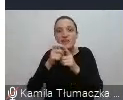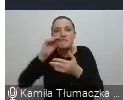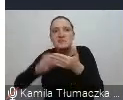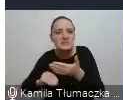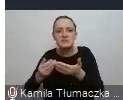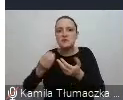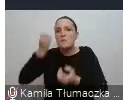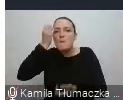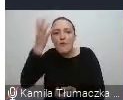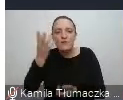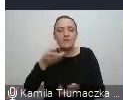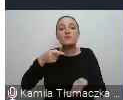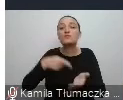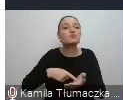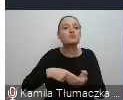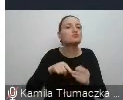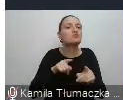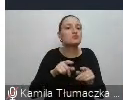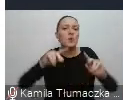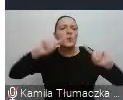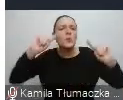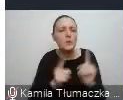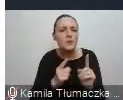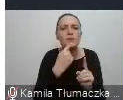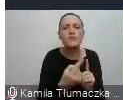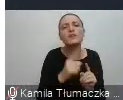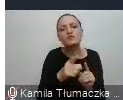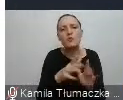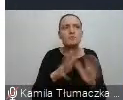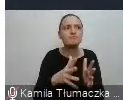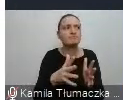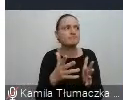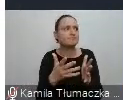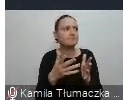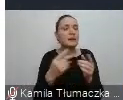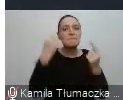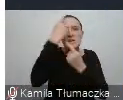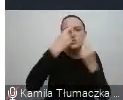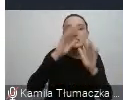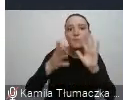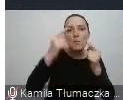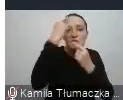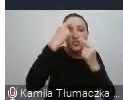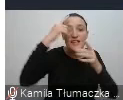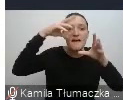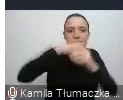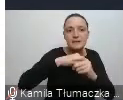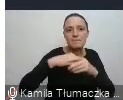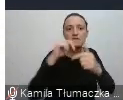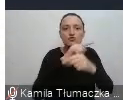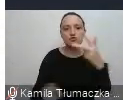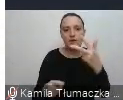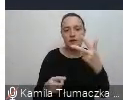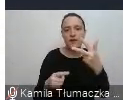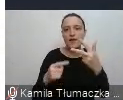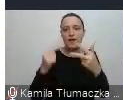to jest, mówiąc w skrócie, taka konstrukcja myślowa, która zawiera trzy komponenty. Komponent